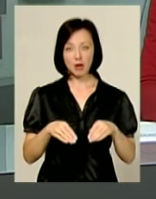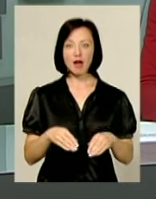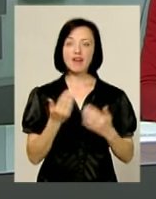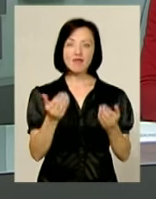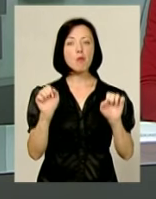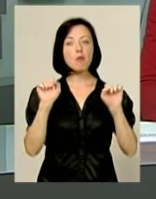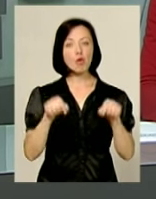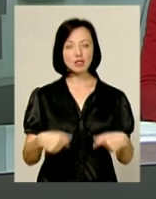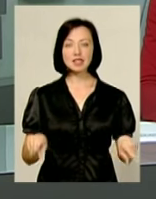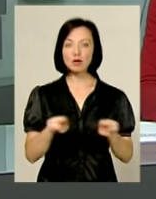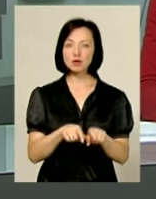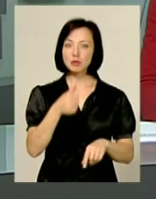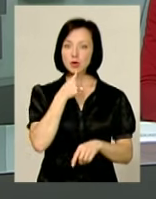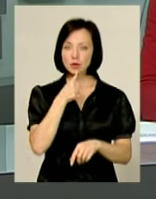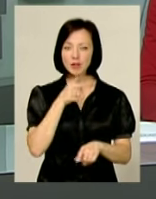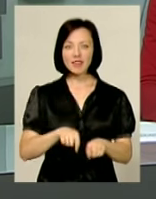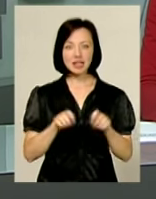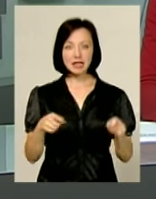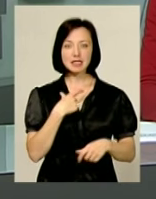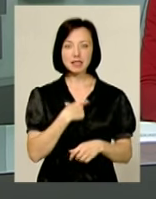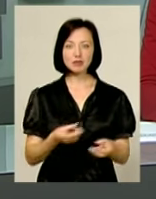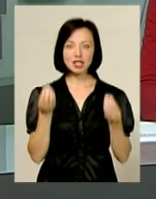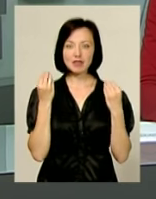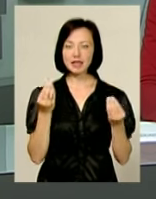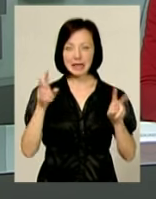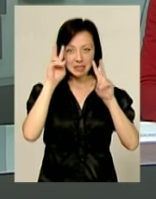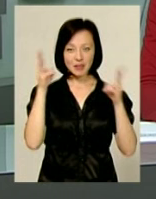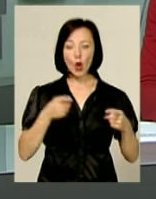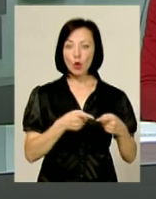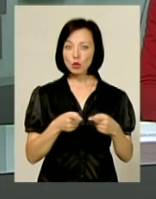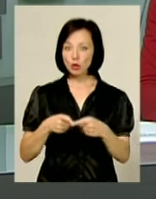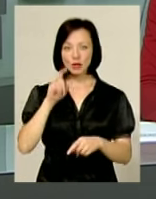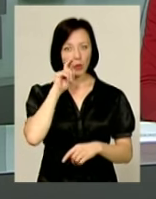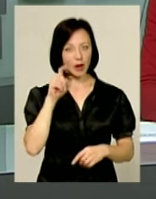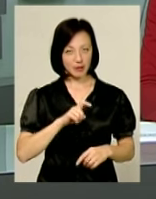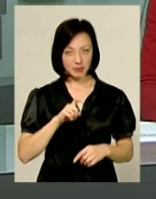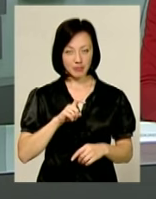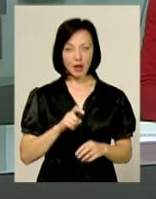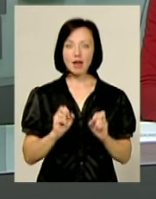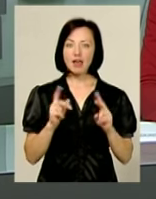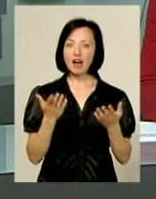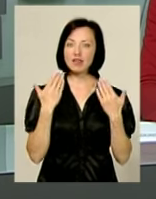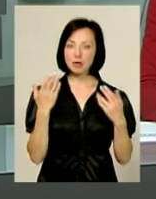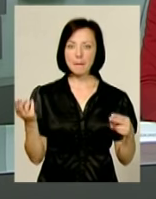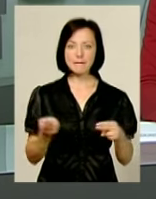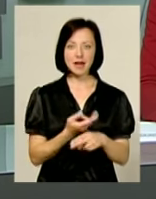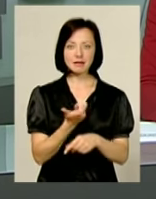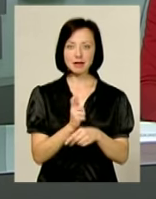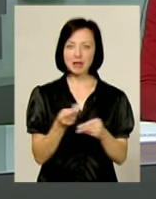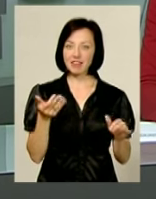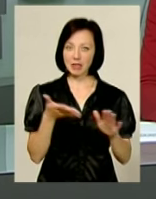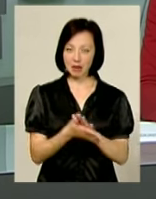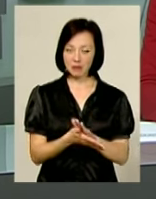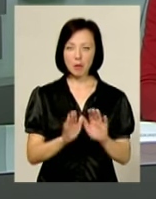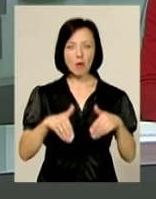Ви можете також спробувати відкрити для себе чарівні та незвідані куточки нашої країни. Як відпочити без надмірних витрат